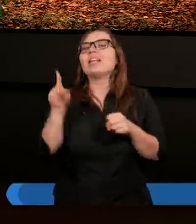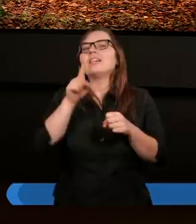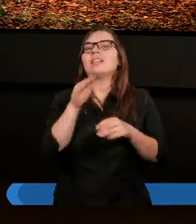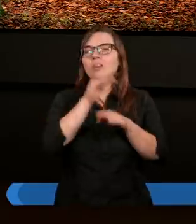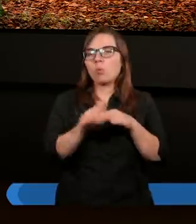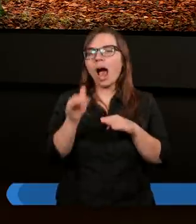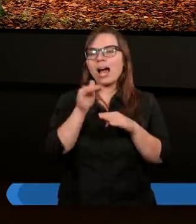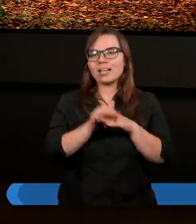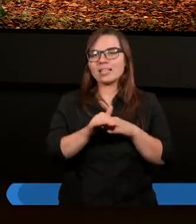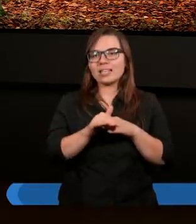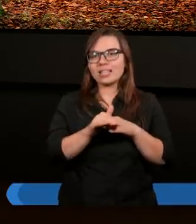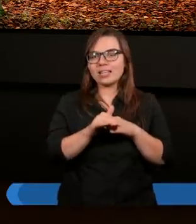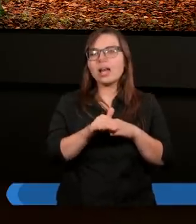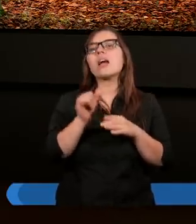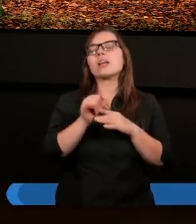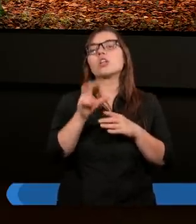łaski